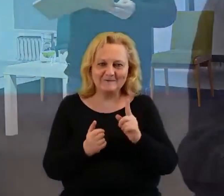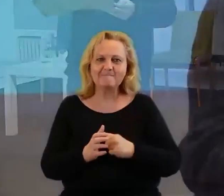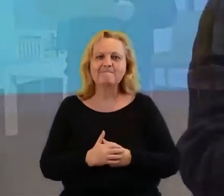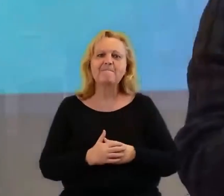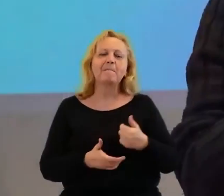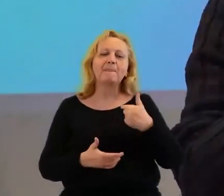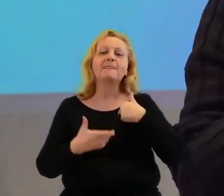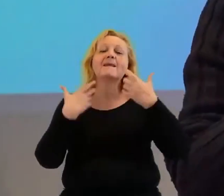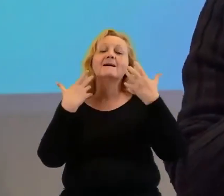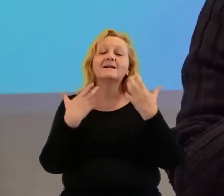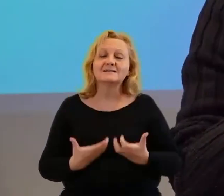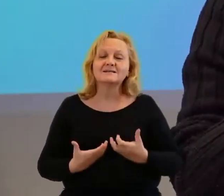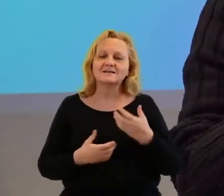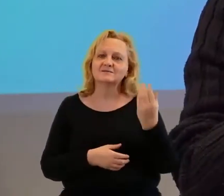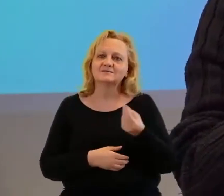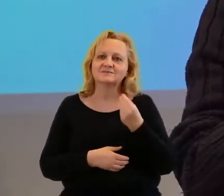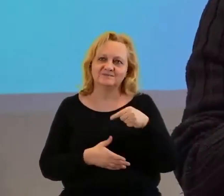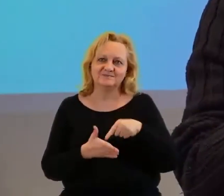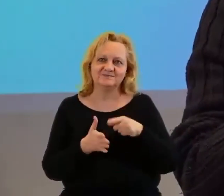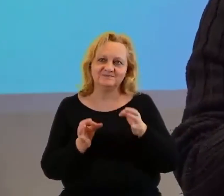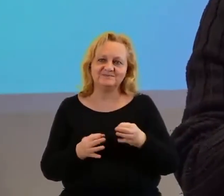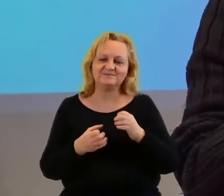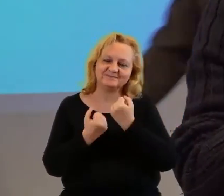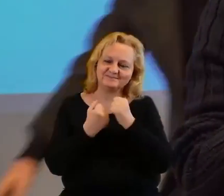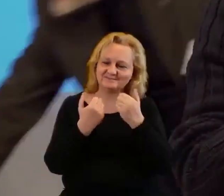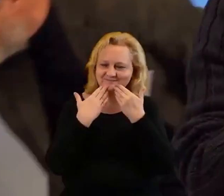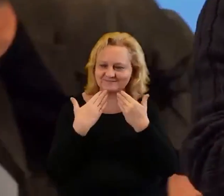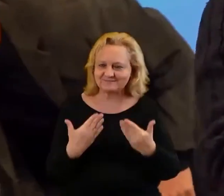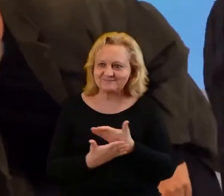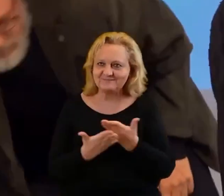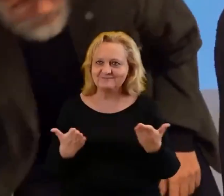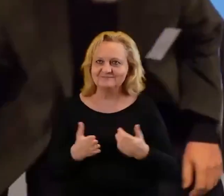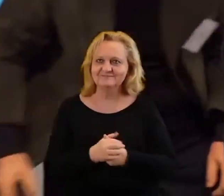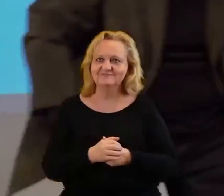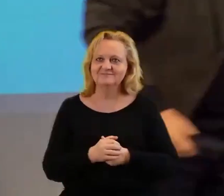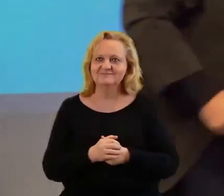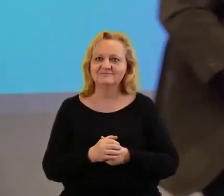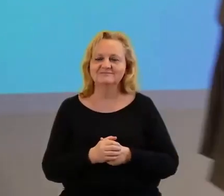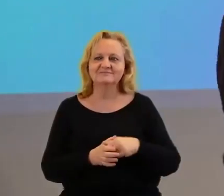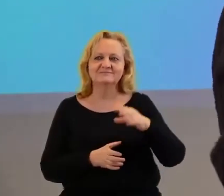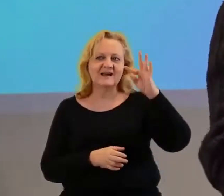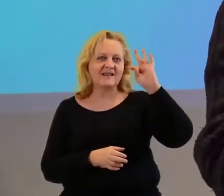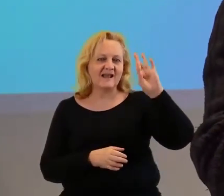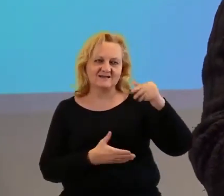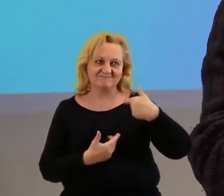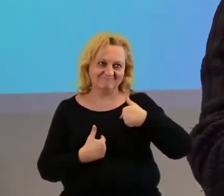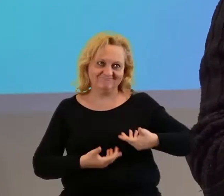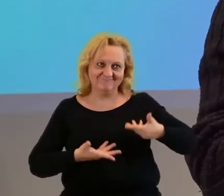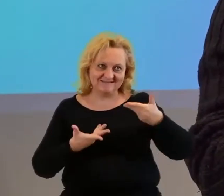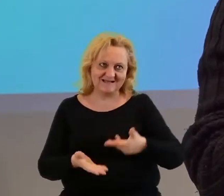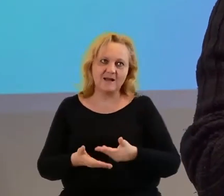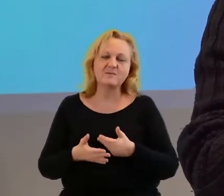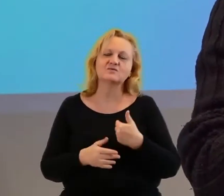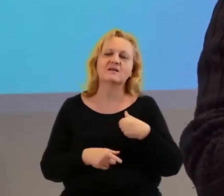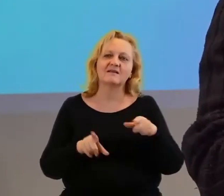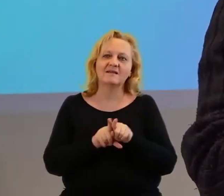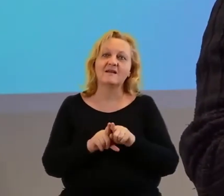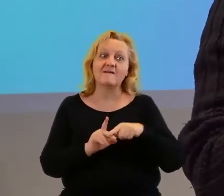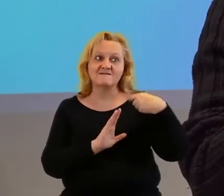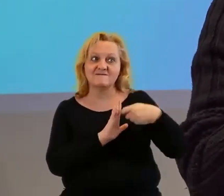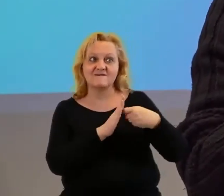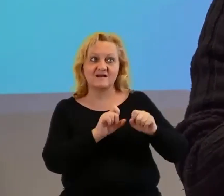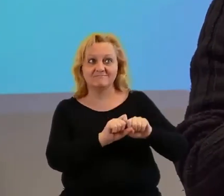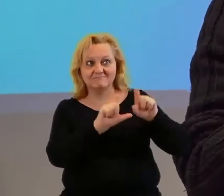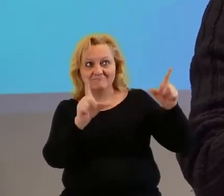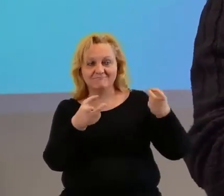Chciałem też może w tym miejscu bardzo podziękować FRSO po pierwsze za zaproszenie, po drugie za ten filmik,